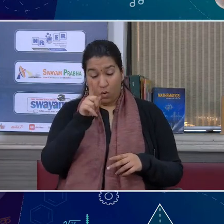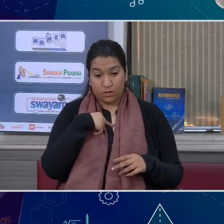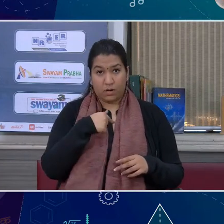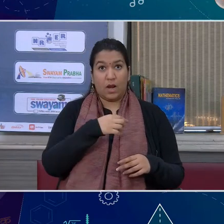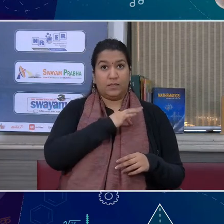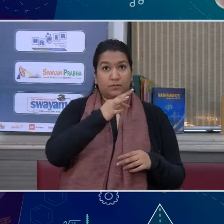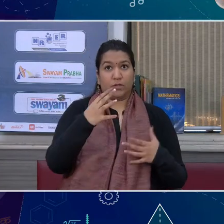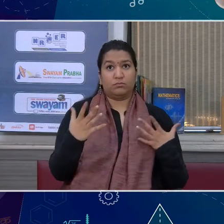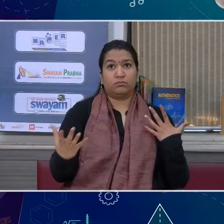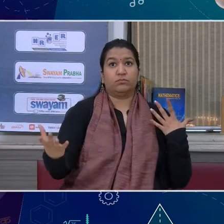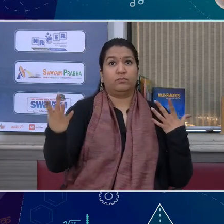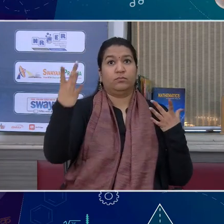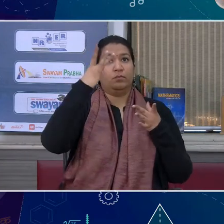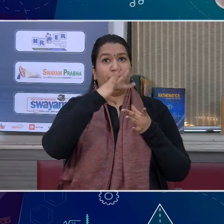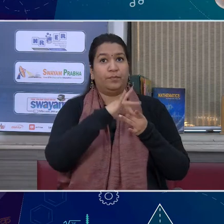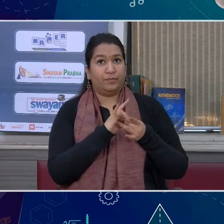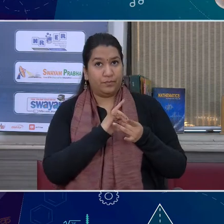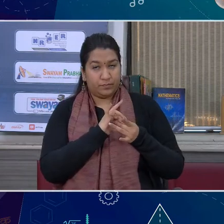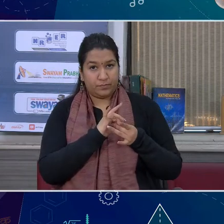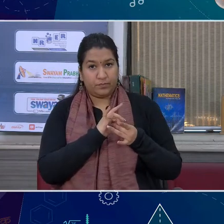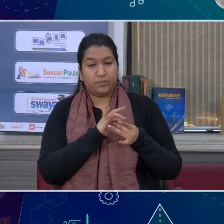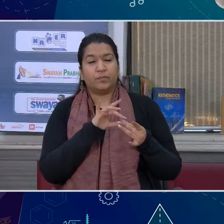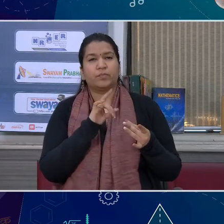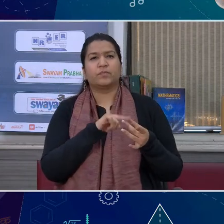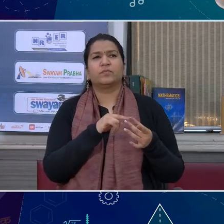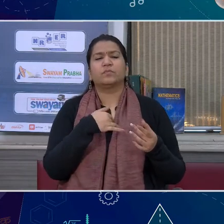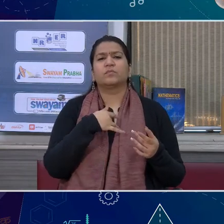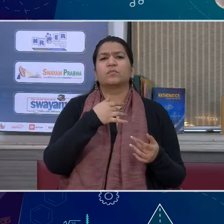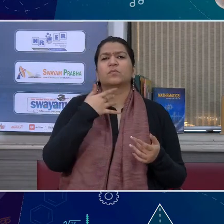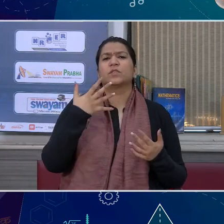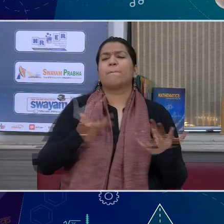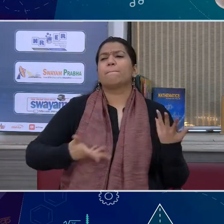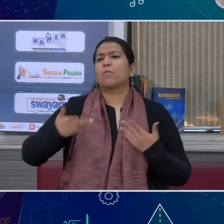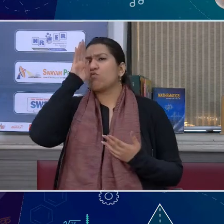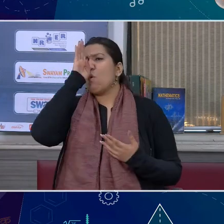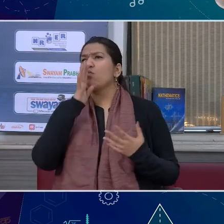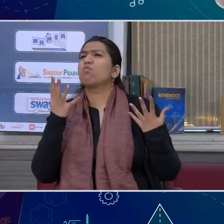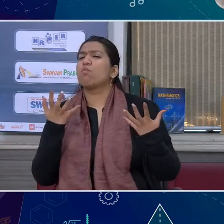हमारी आत्मा का परमात्मा मिलन होता है जैसे हम इस्वर को पाना चाहते हैं